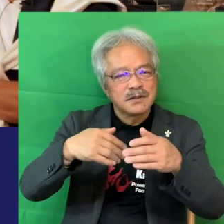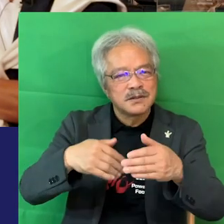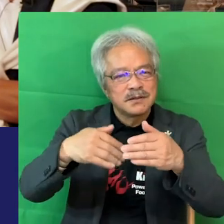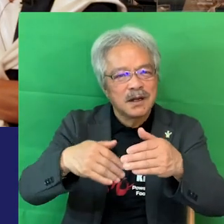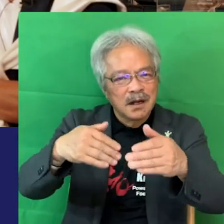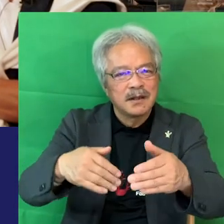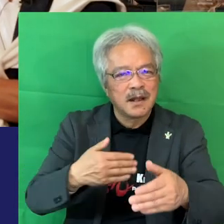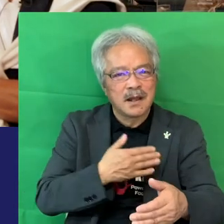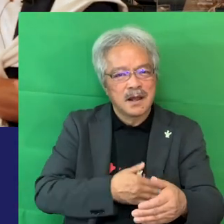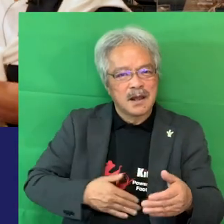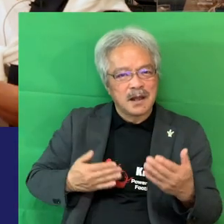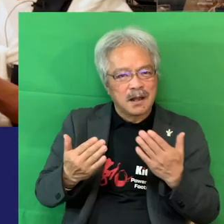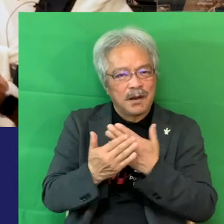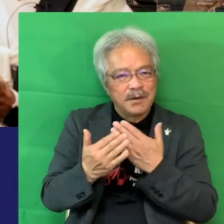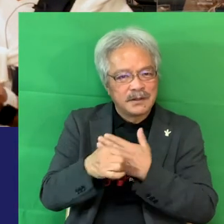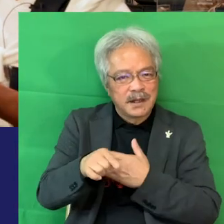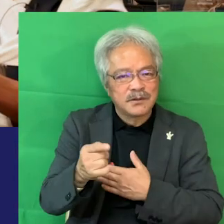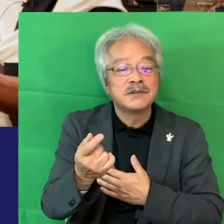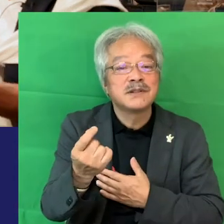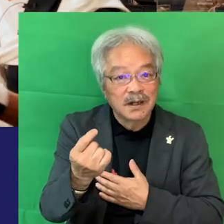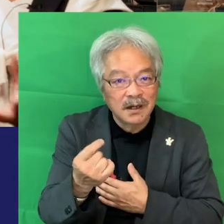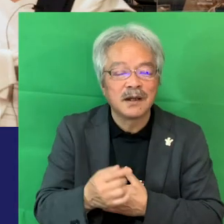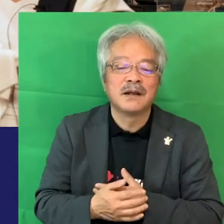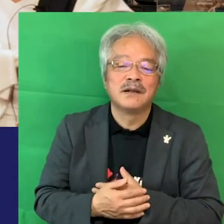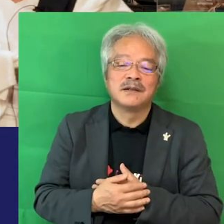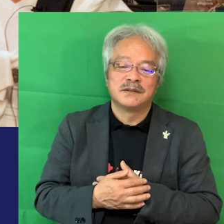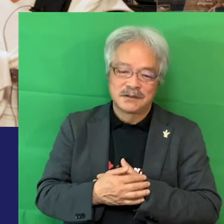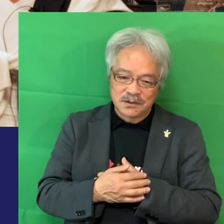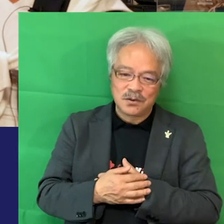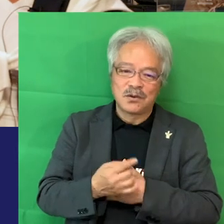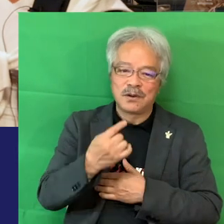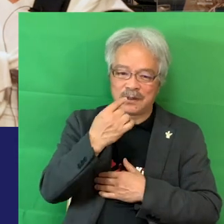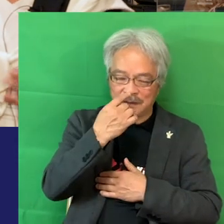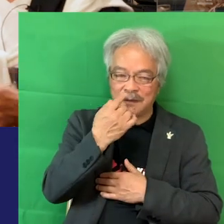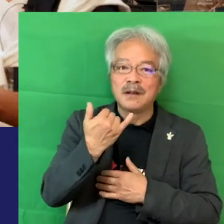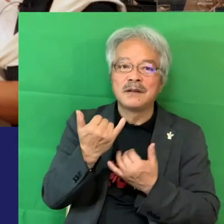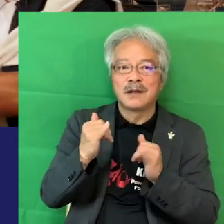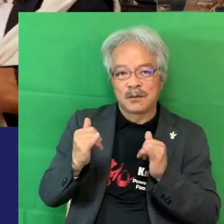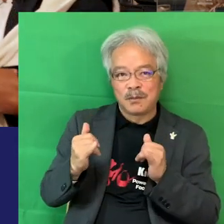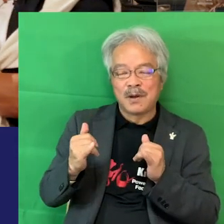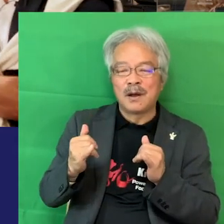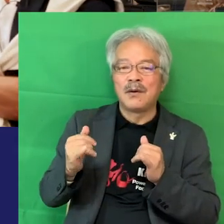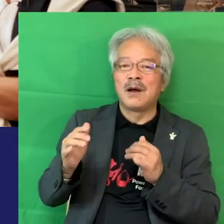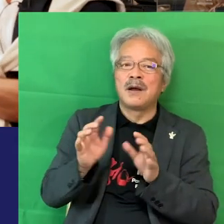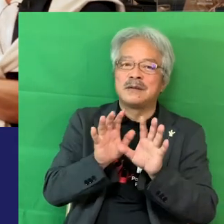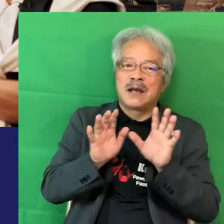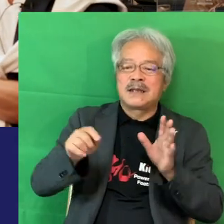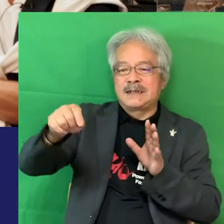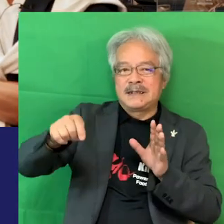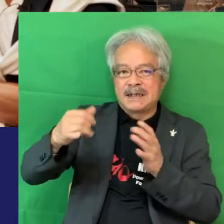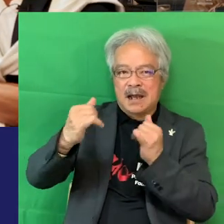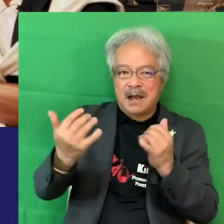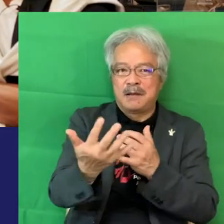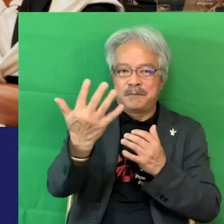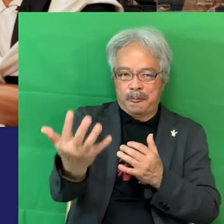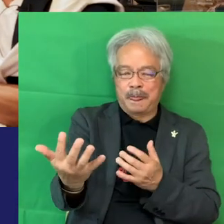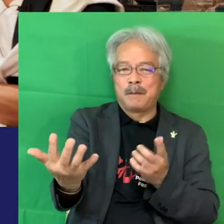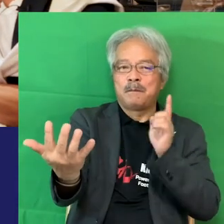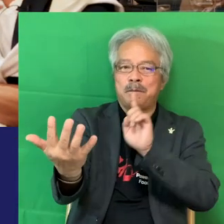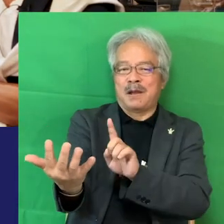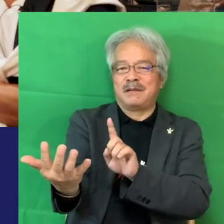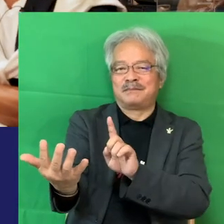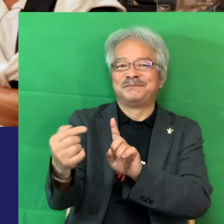この人たち例えばいろんなこう我々のこういう活動に対しての記者会見とかするじゃないですかで選手によっては積極的に出てくれて